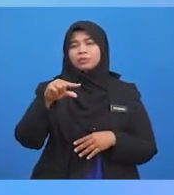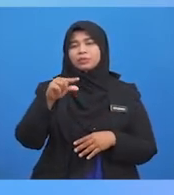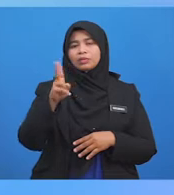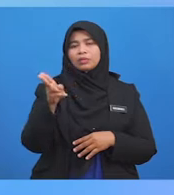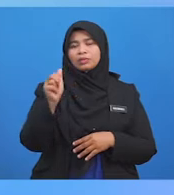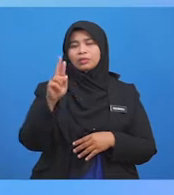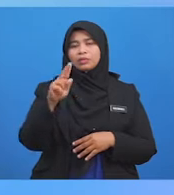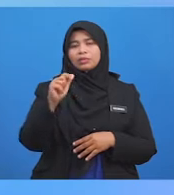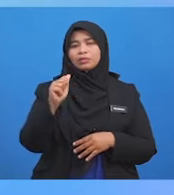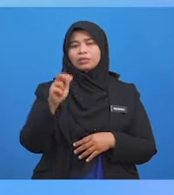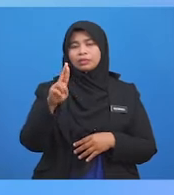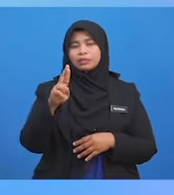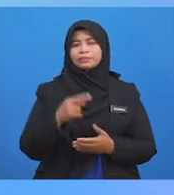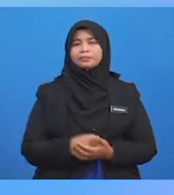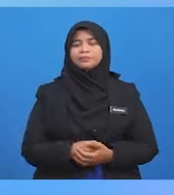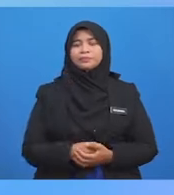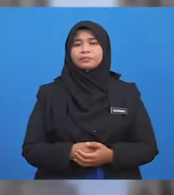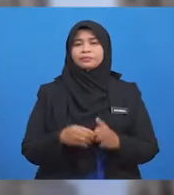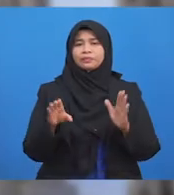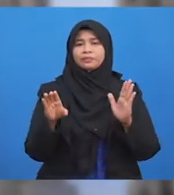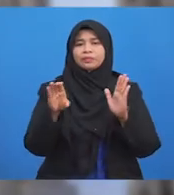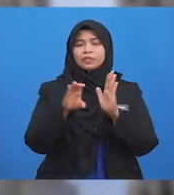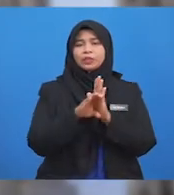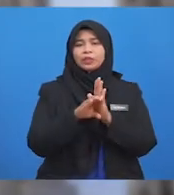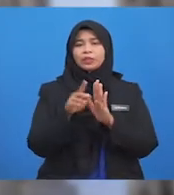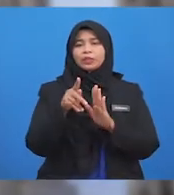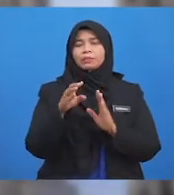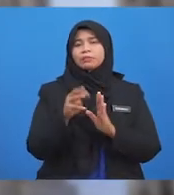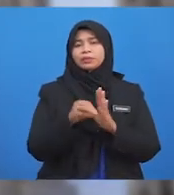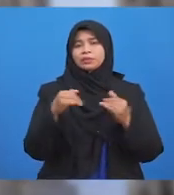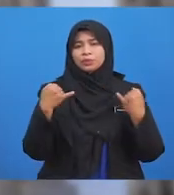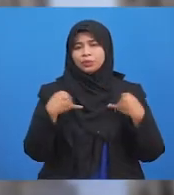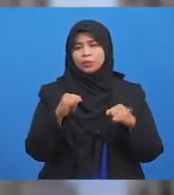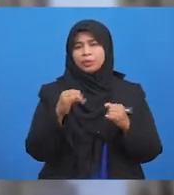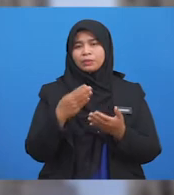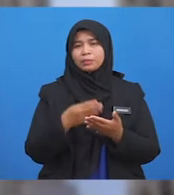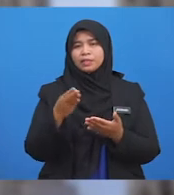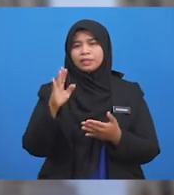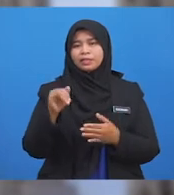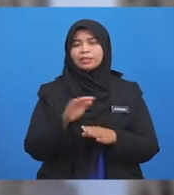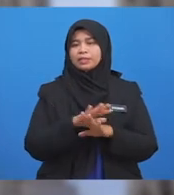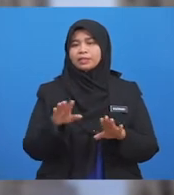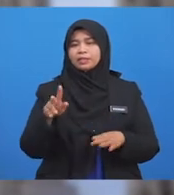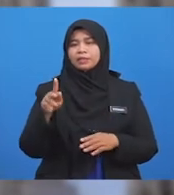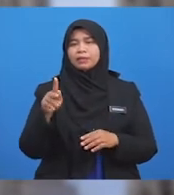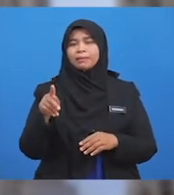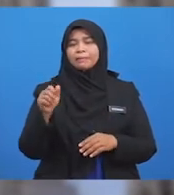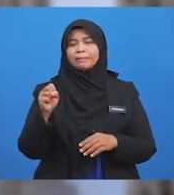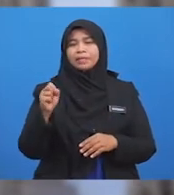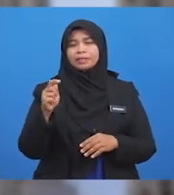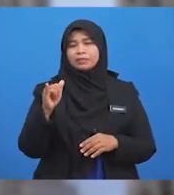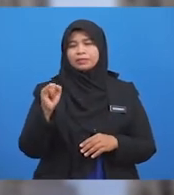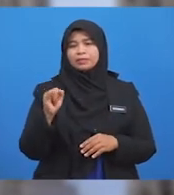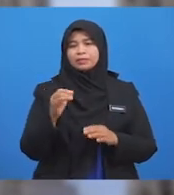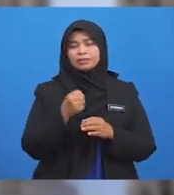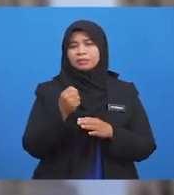Pastian Iaitu Garar Contohnya Menjual Barang Yang Tidak Pasti Atau Tidak